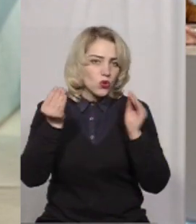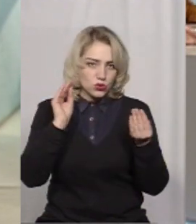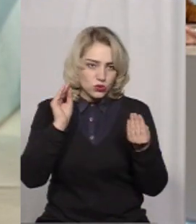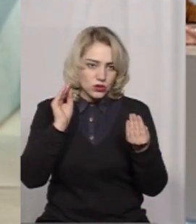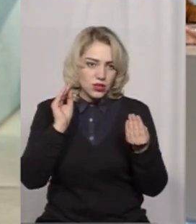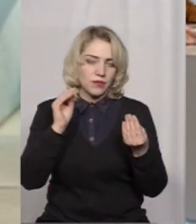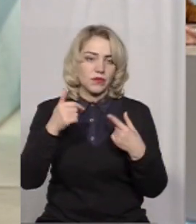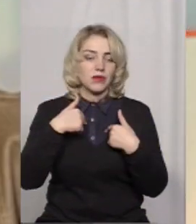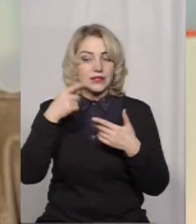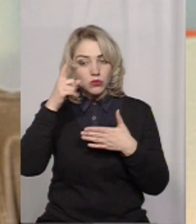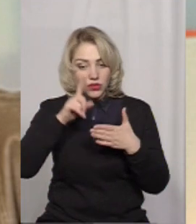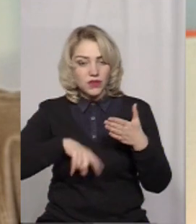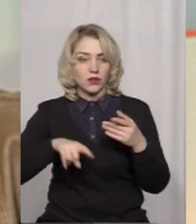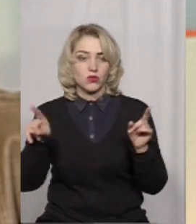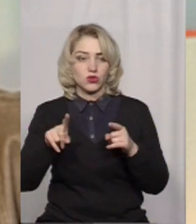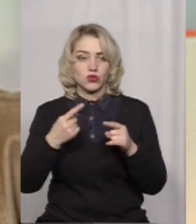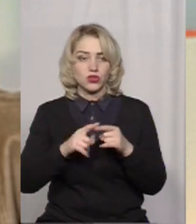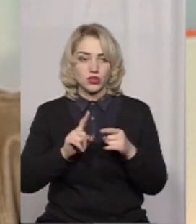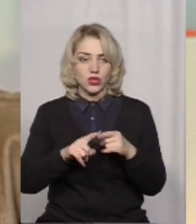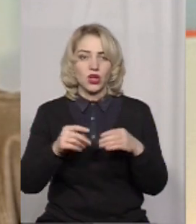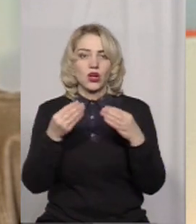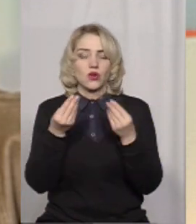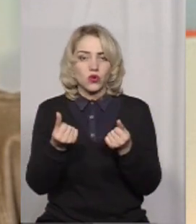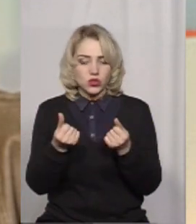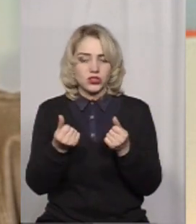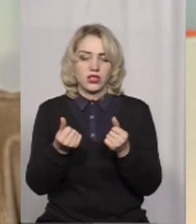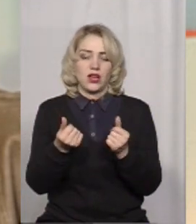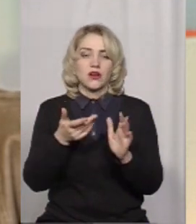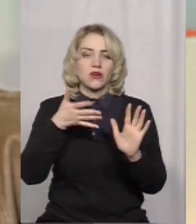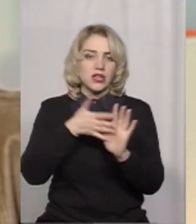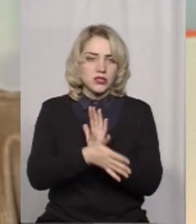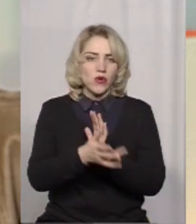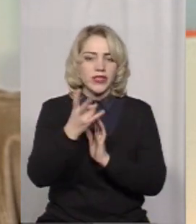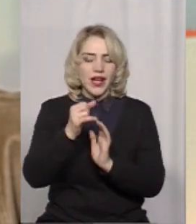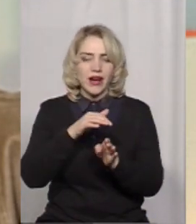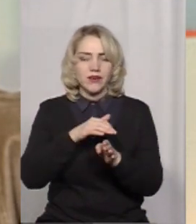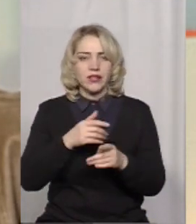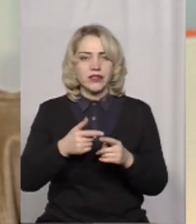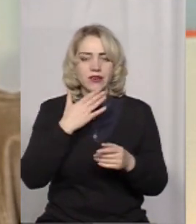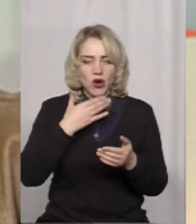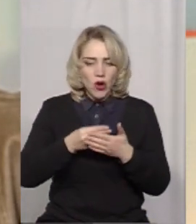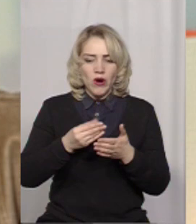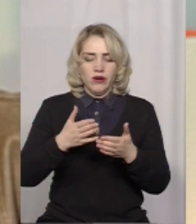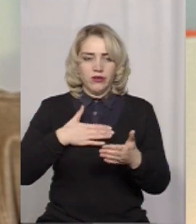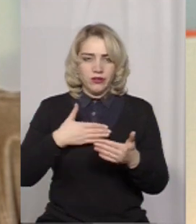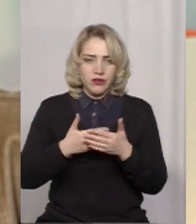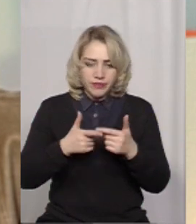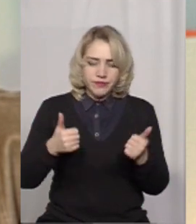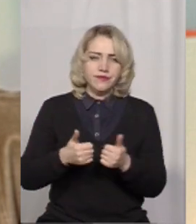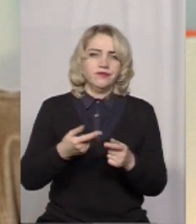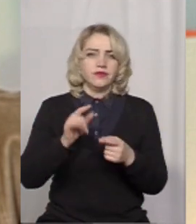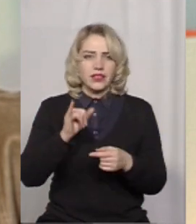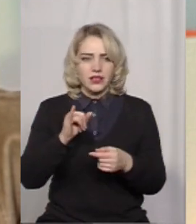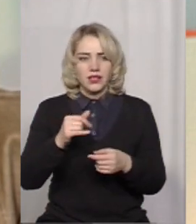їх реалізують далі на розвиток своєї організації і для подальшого провадження цікавих